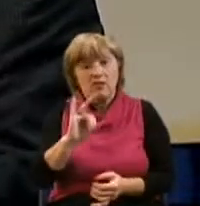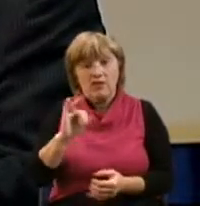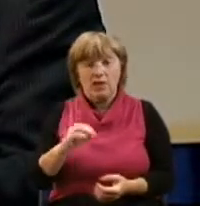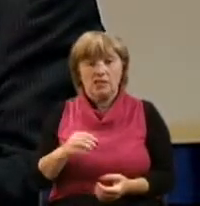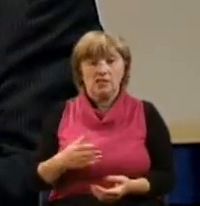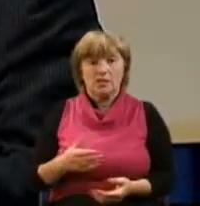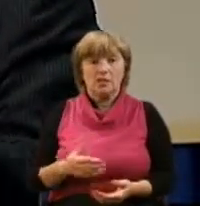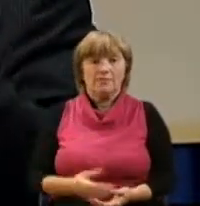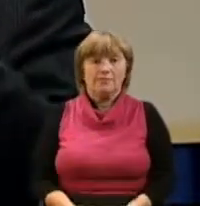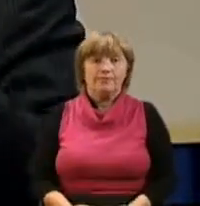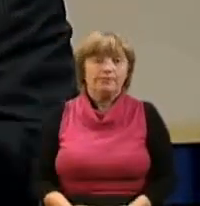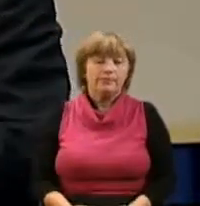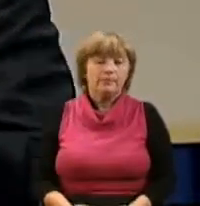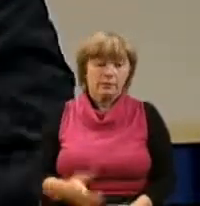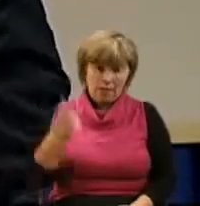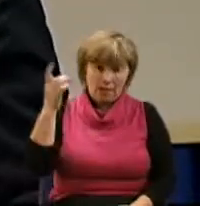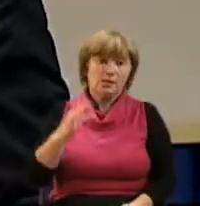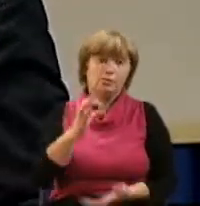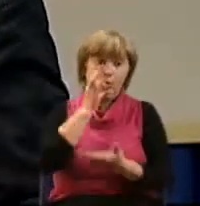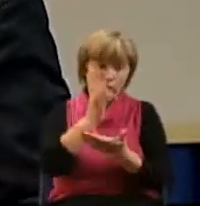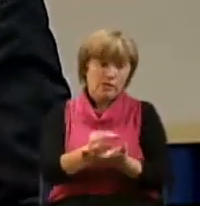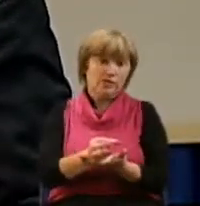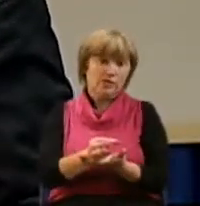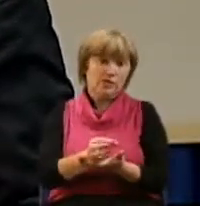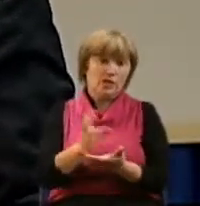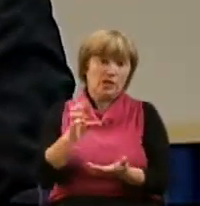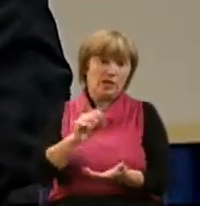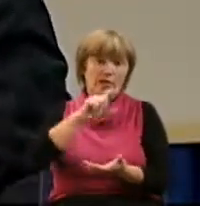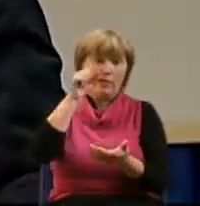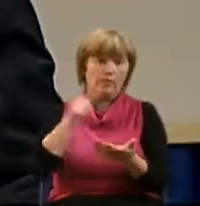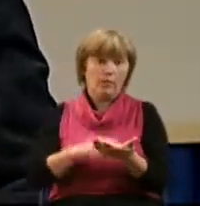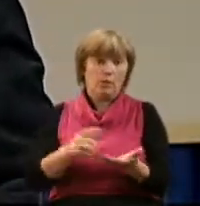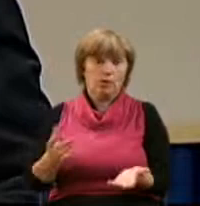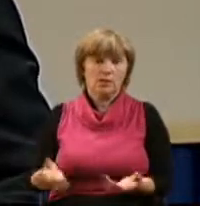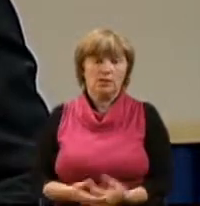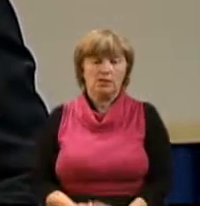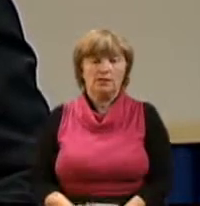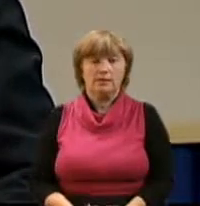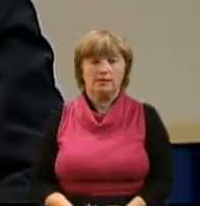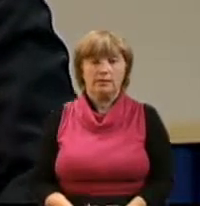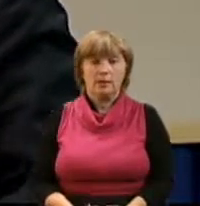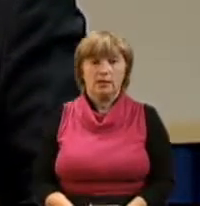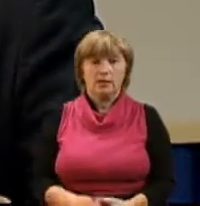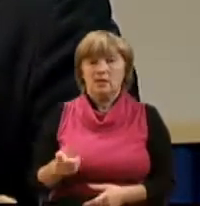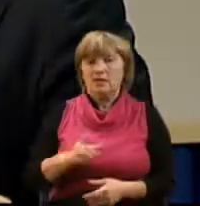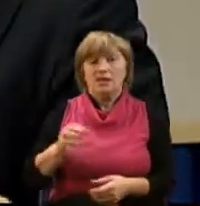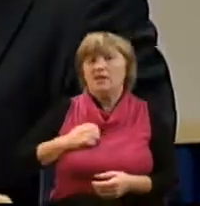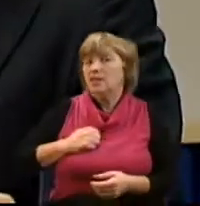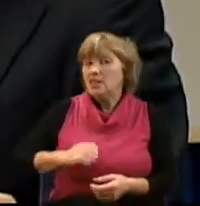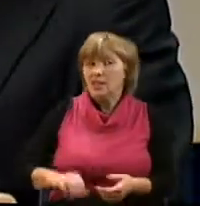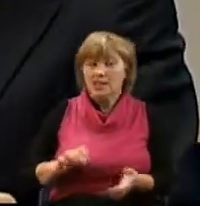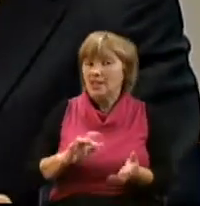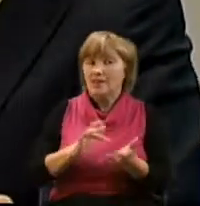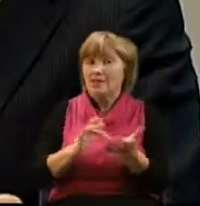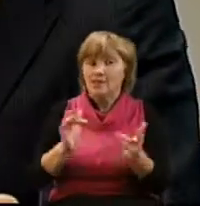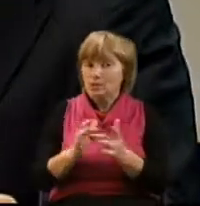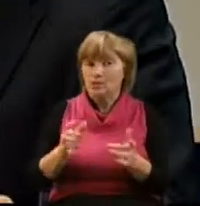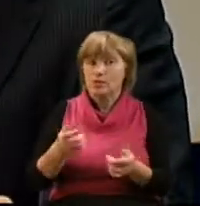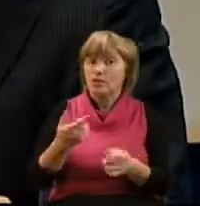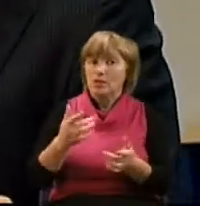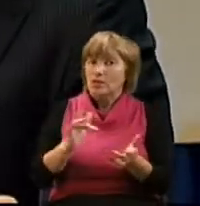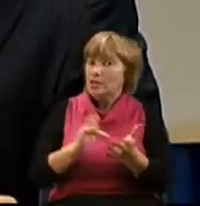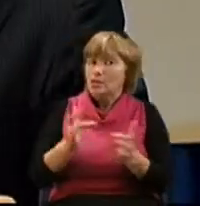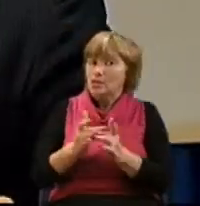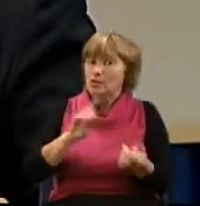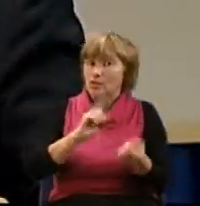вопросы. И Господь отвечал ему на вопросы. Это не то, что надоедало Иисусу. Иисусу нравится,